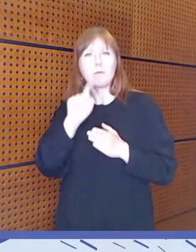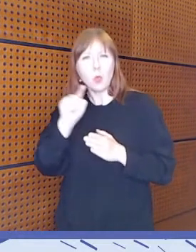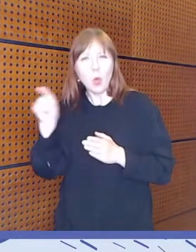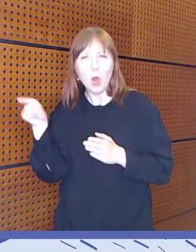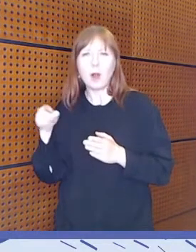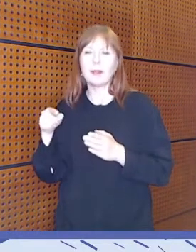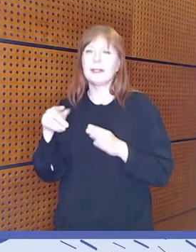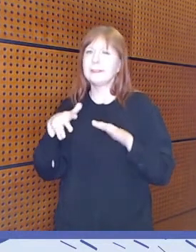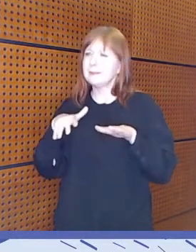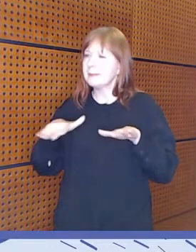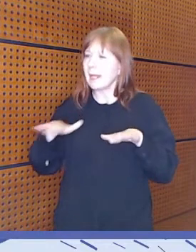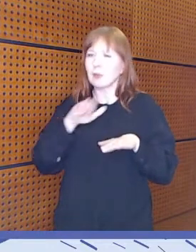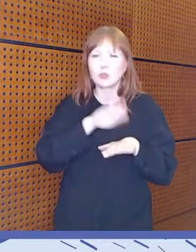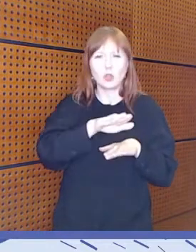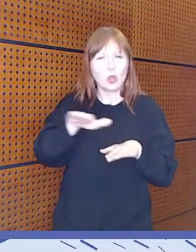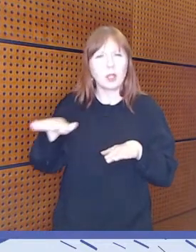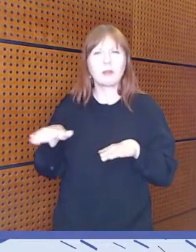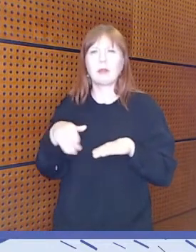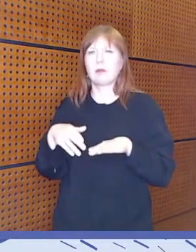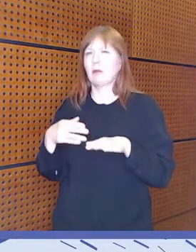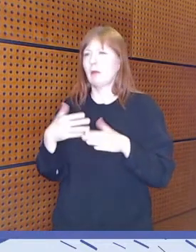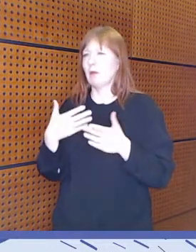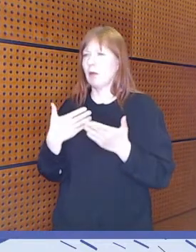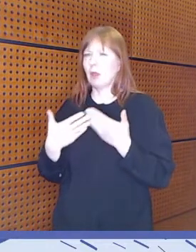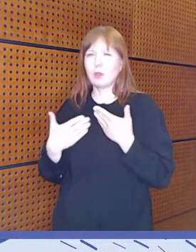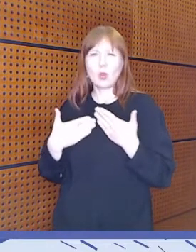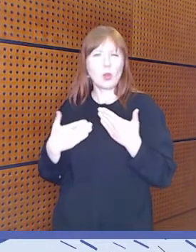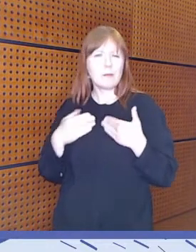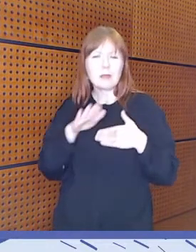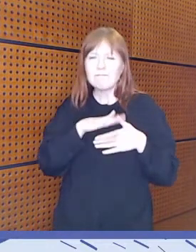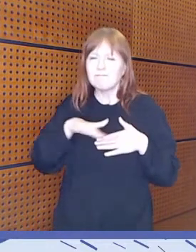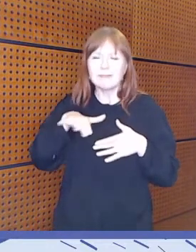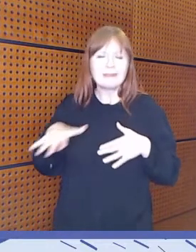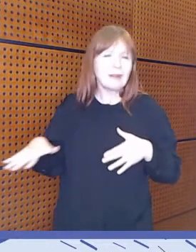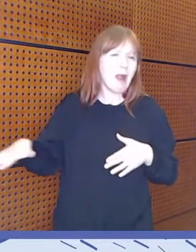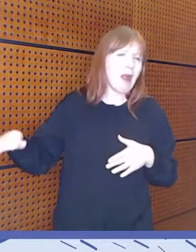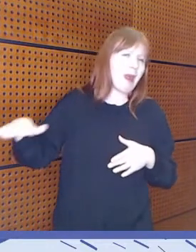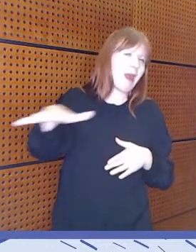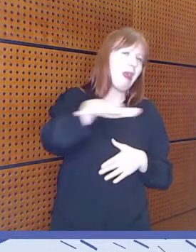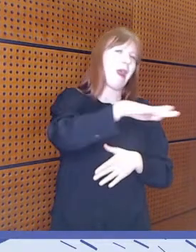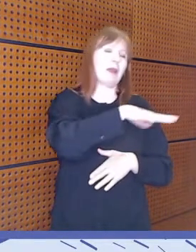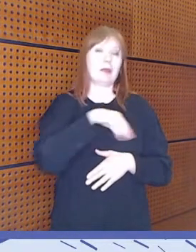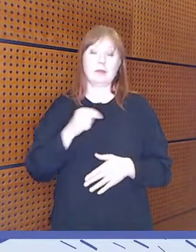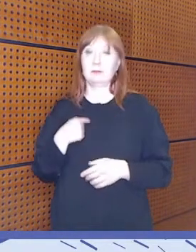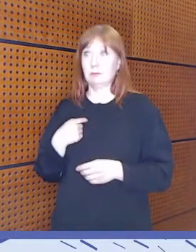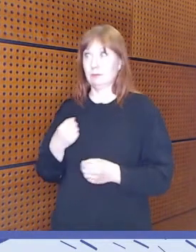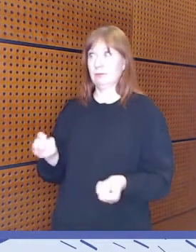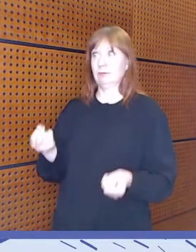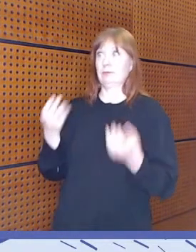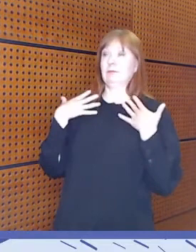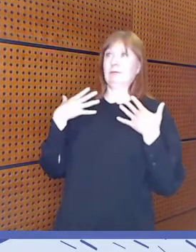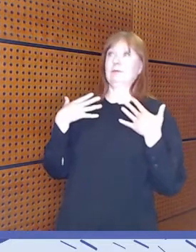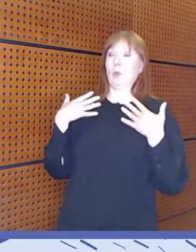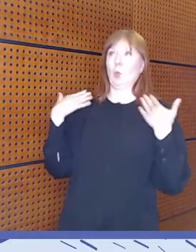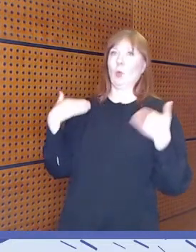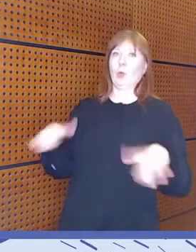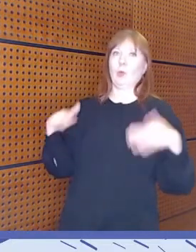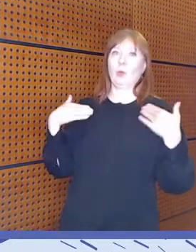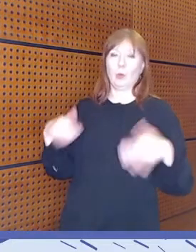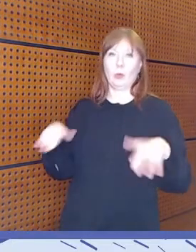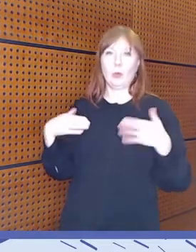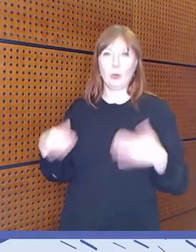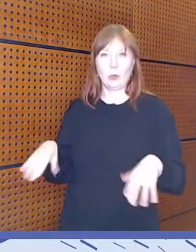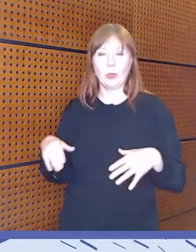moninaiset toimijat ja oikeasti olin aivan vaikuttunut. Se on tietysti isojen